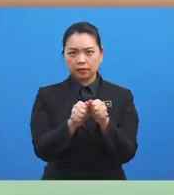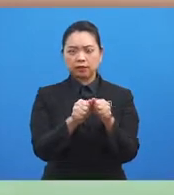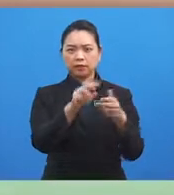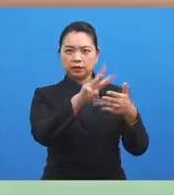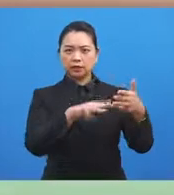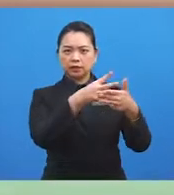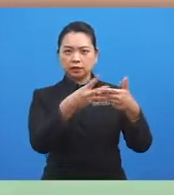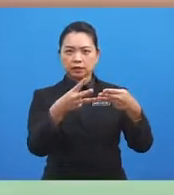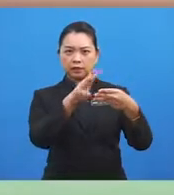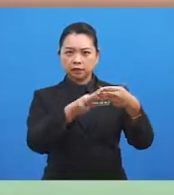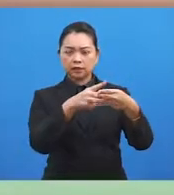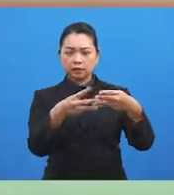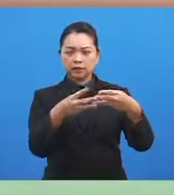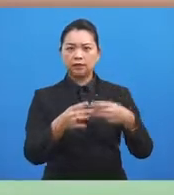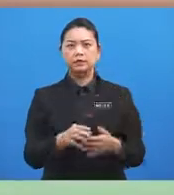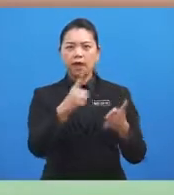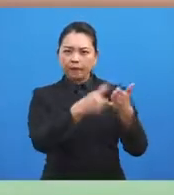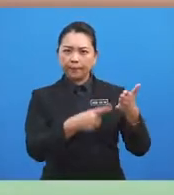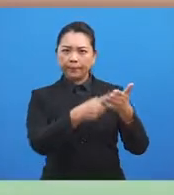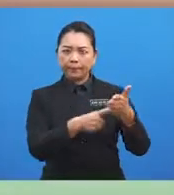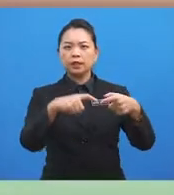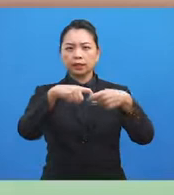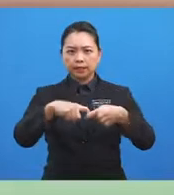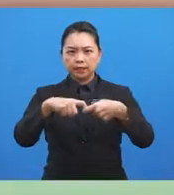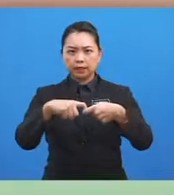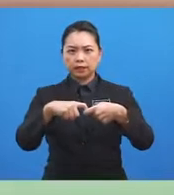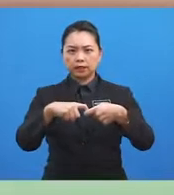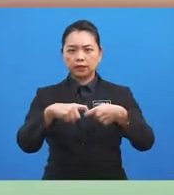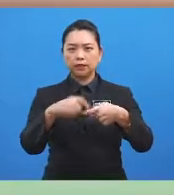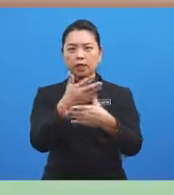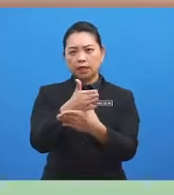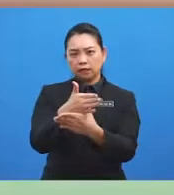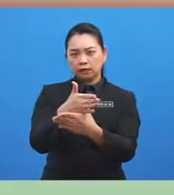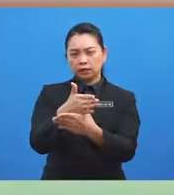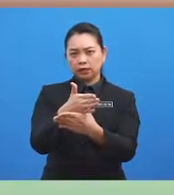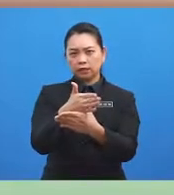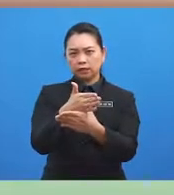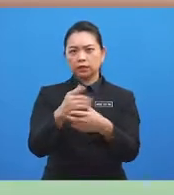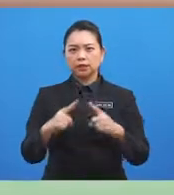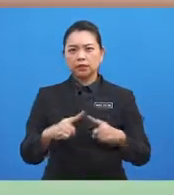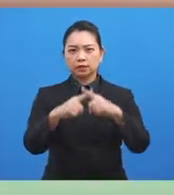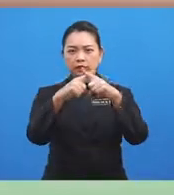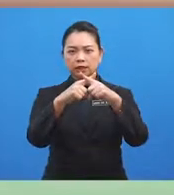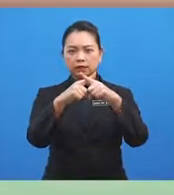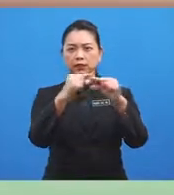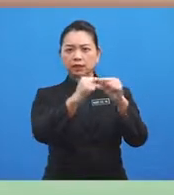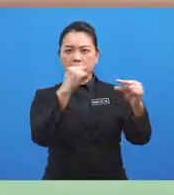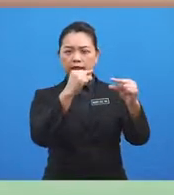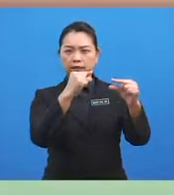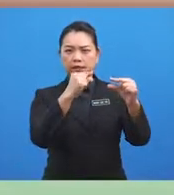sata catas? Apakah kaitan antara persilangan garisan